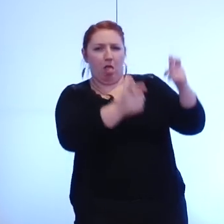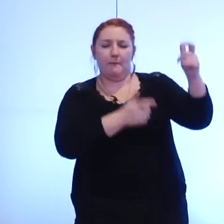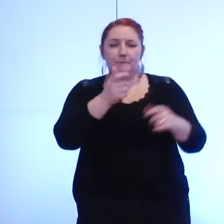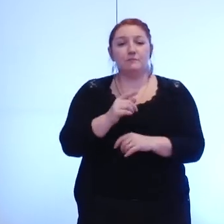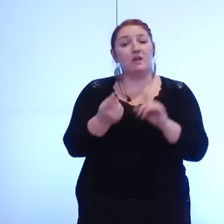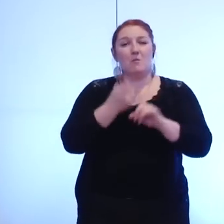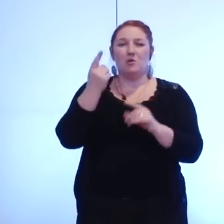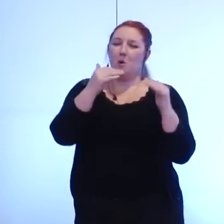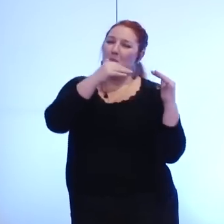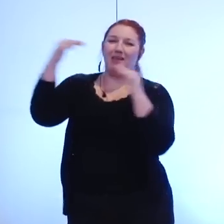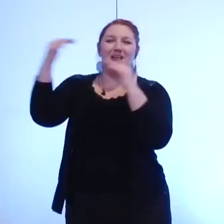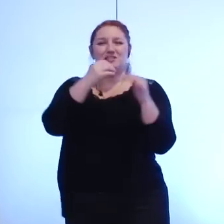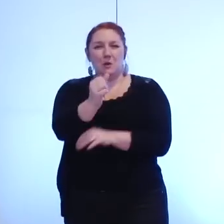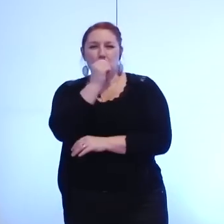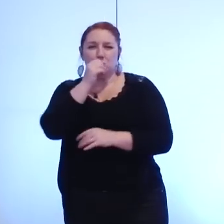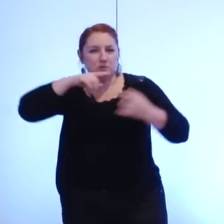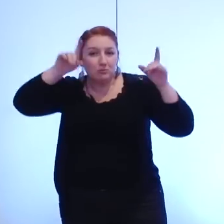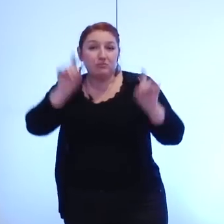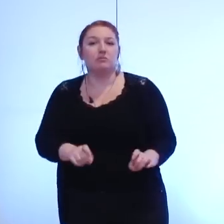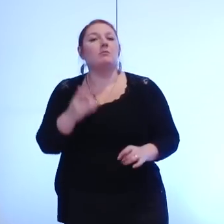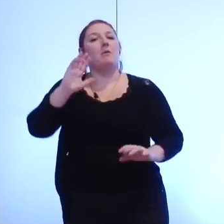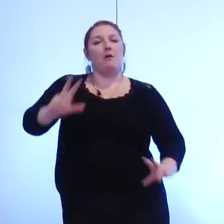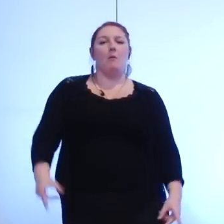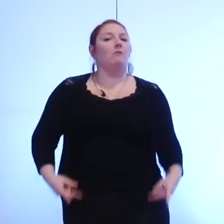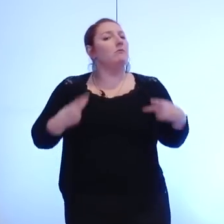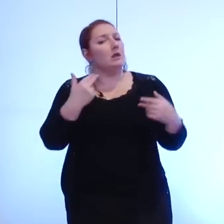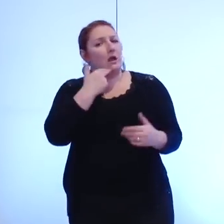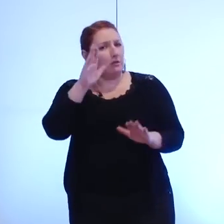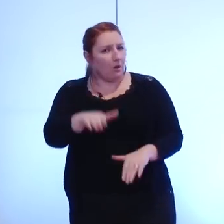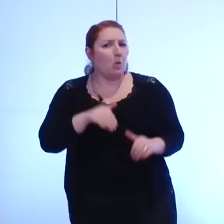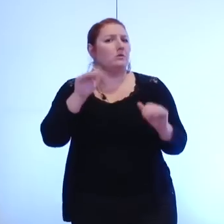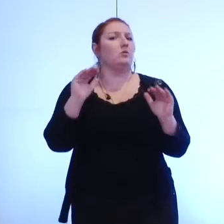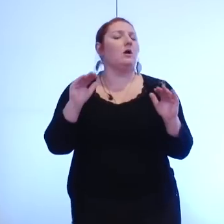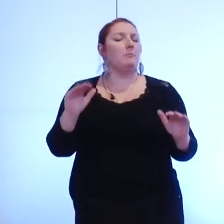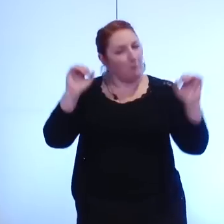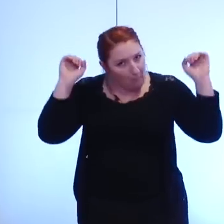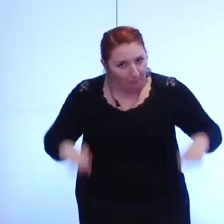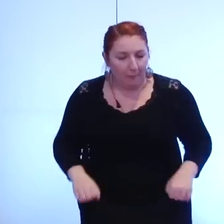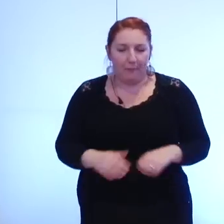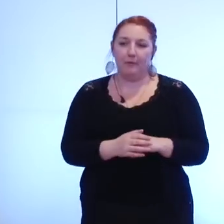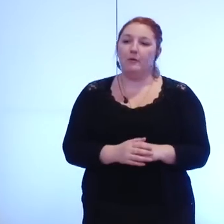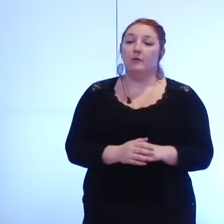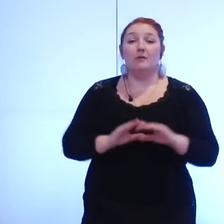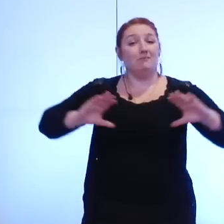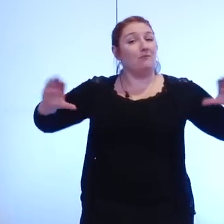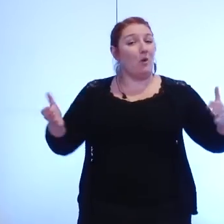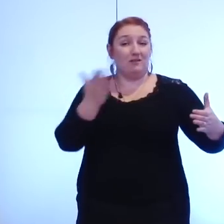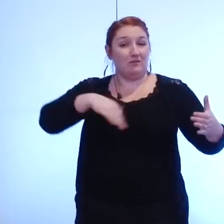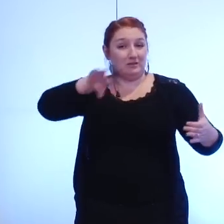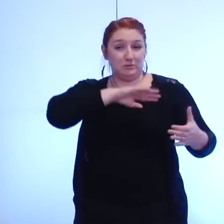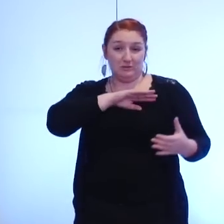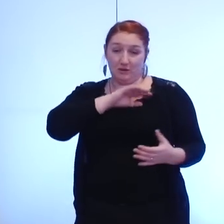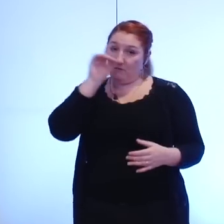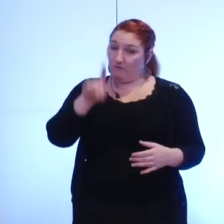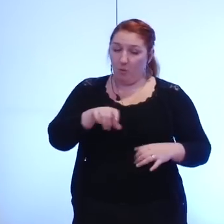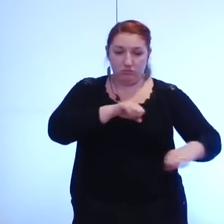sans pour autant remettre en question notre qualité de vie notre responsabilité collective est donc aujourd'hui d'agir pour reprendre la main une